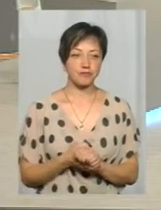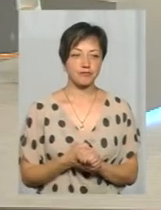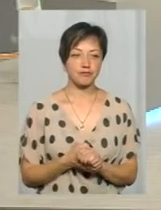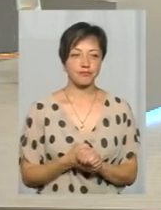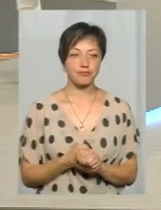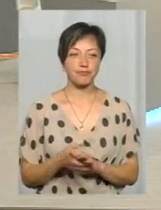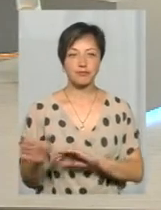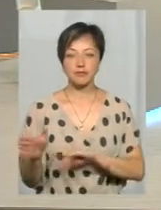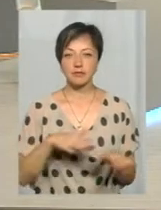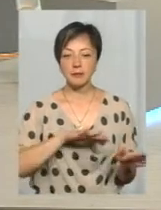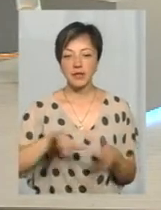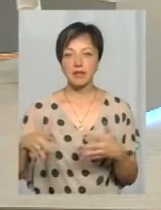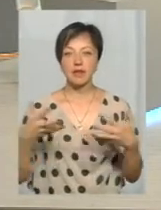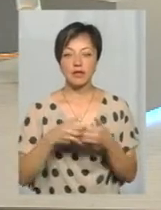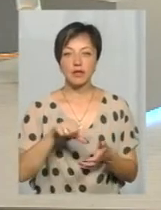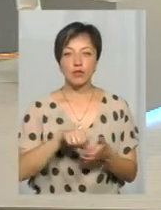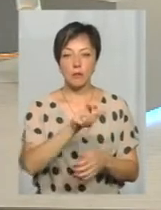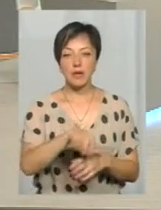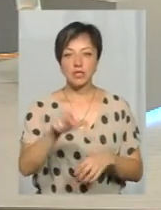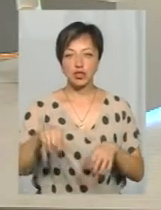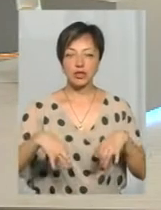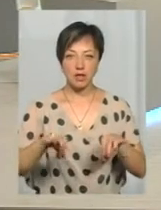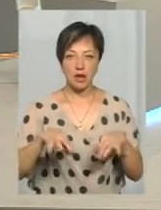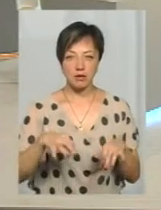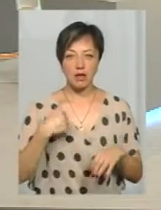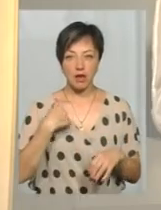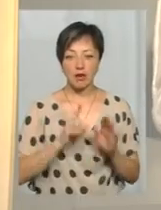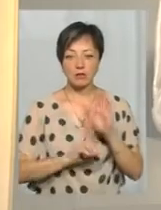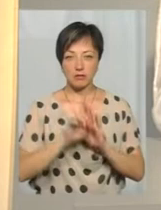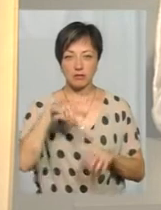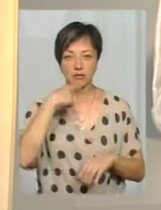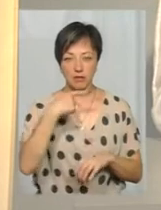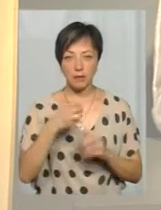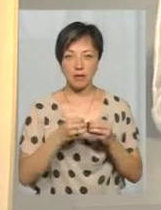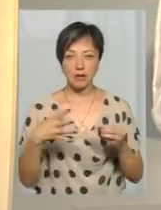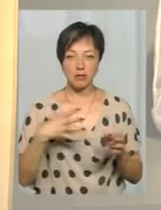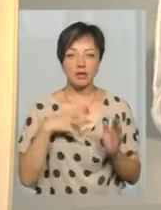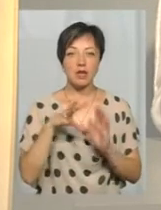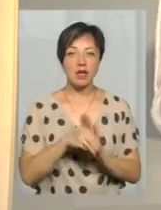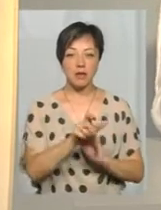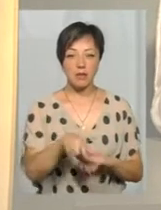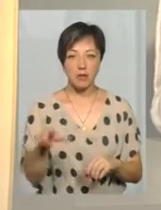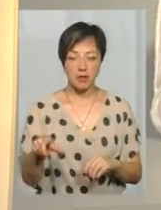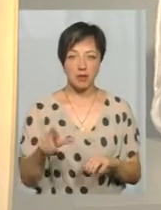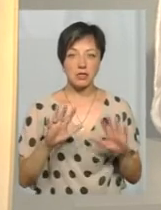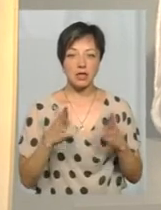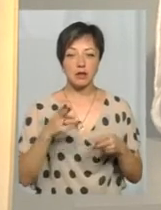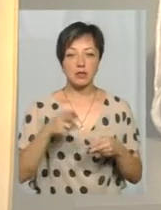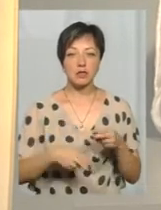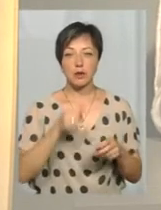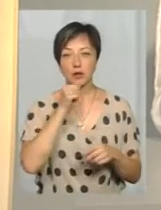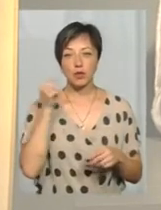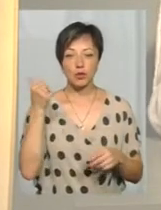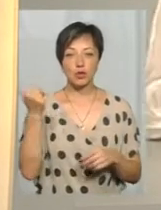Після аварії за участю пасажирського транспорту, як я вже нагадувала на початку, з 15-ма загиблими, а вони сталися наприкінці